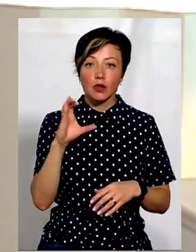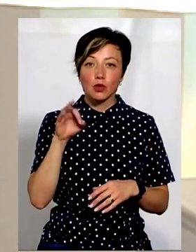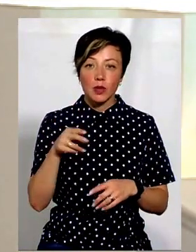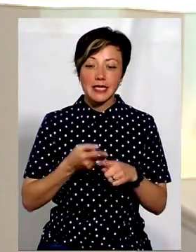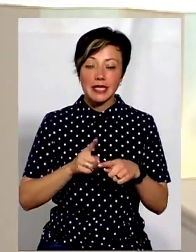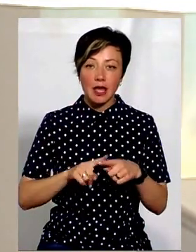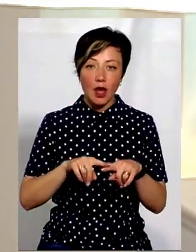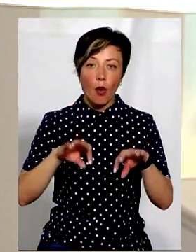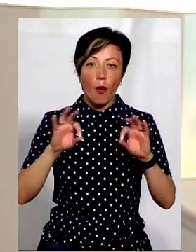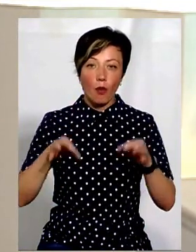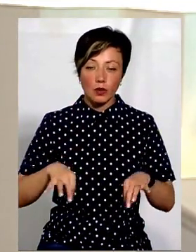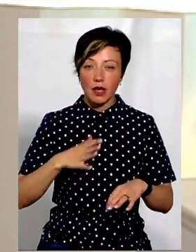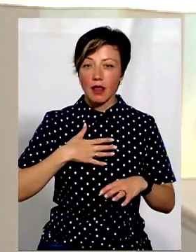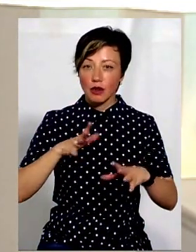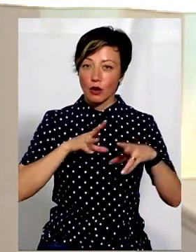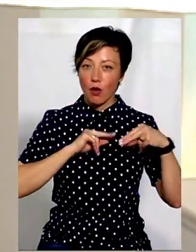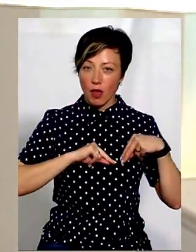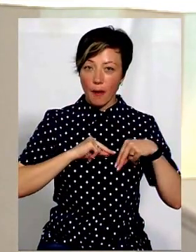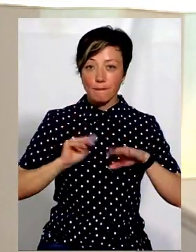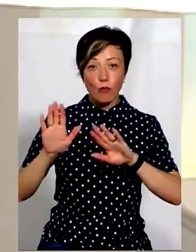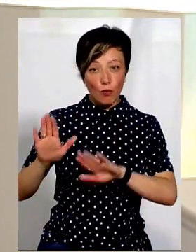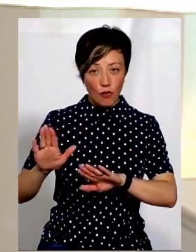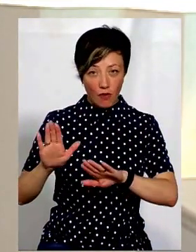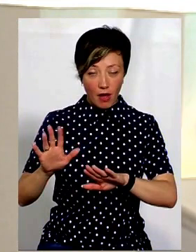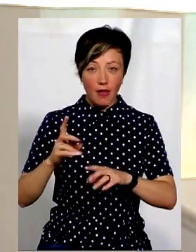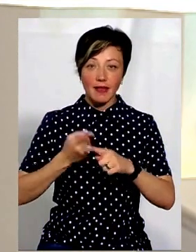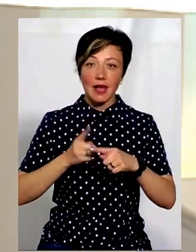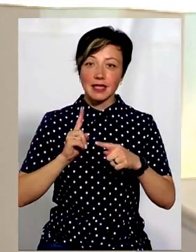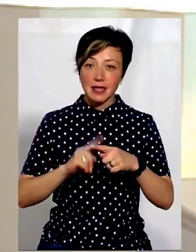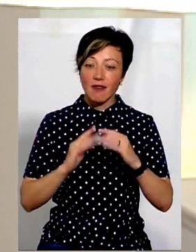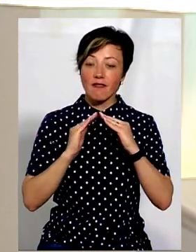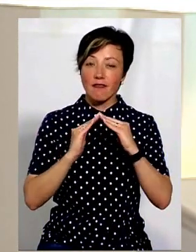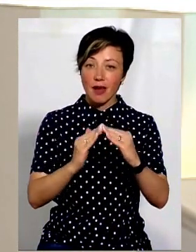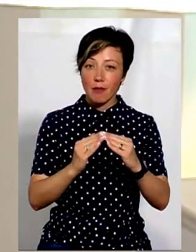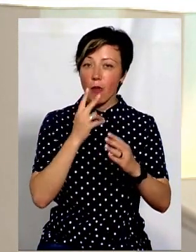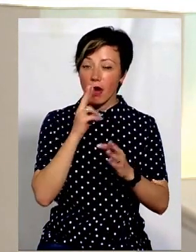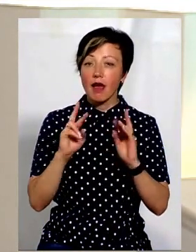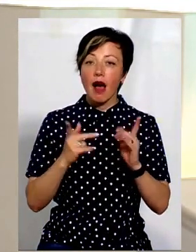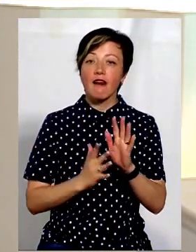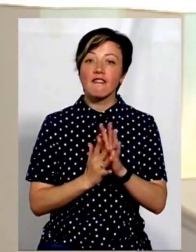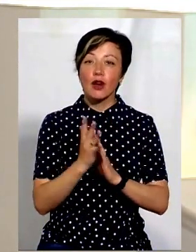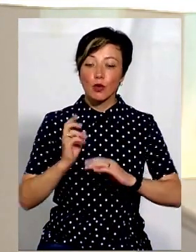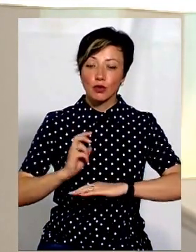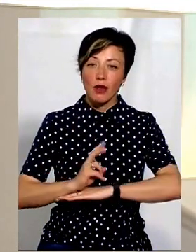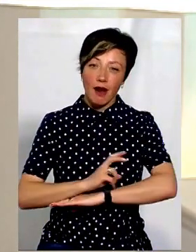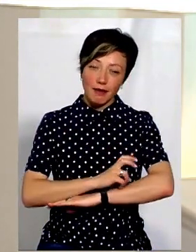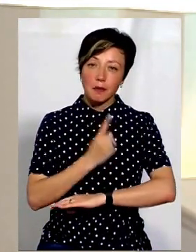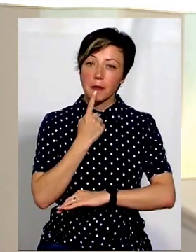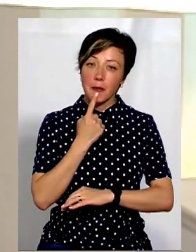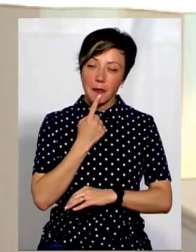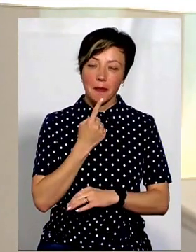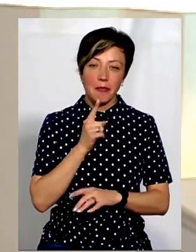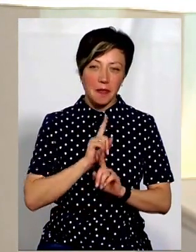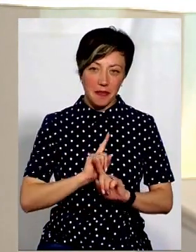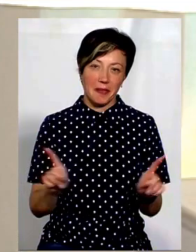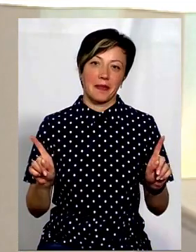осені. Наша колега Леся Боровець побувала на равликовій фермі, побачила, як вирощують равликів і посмакувала